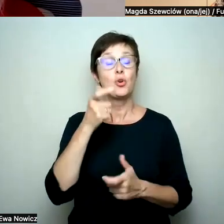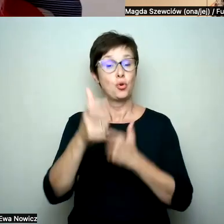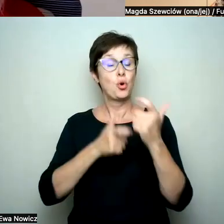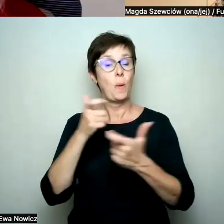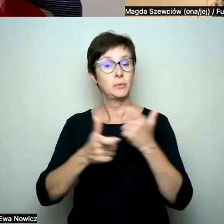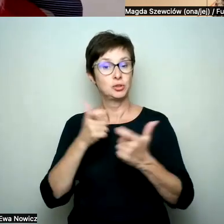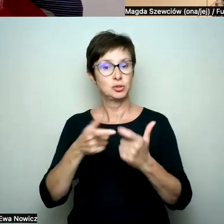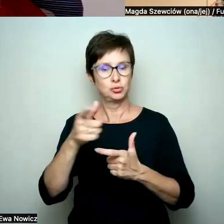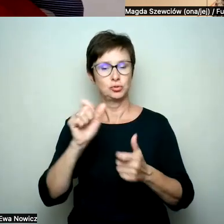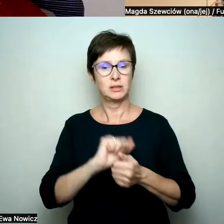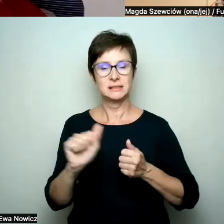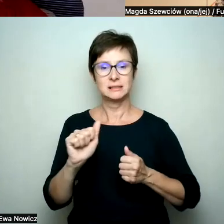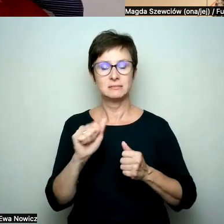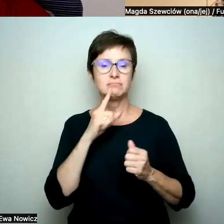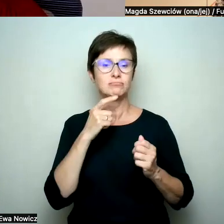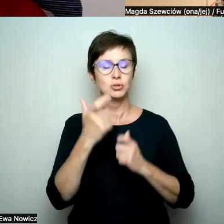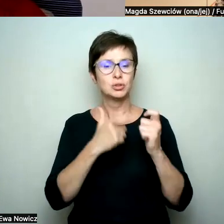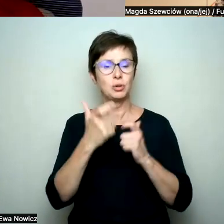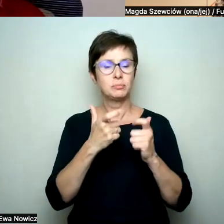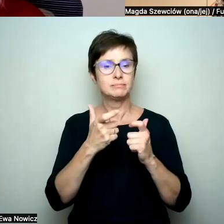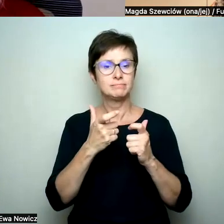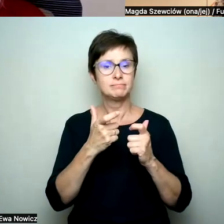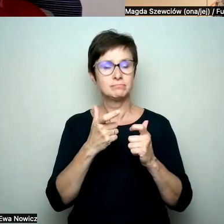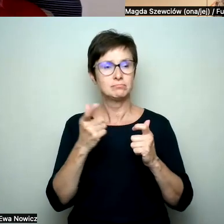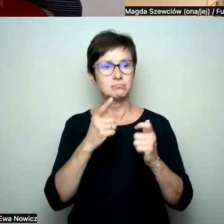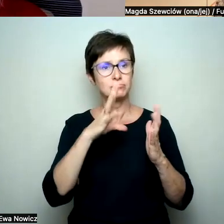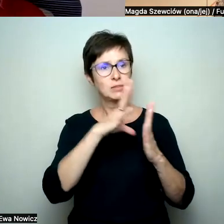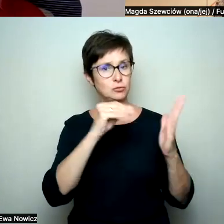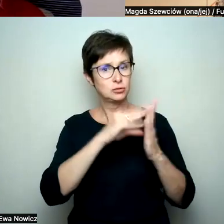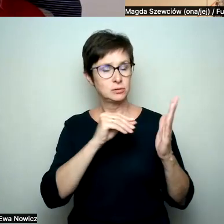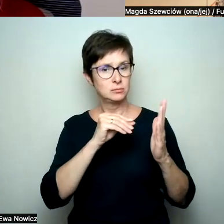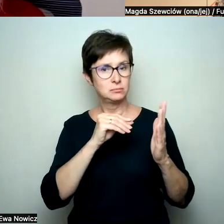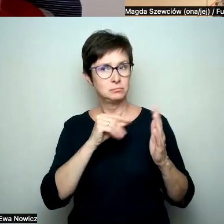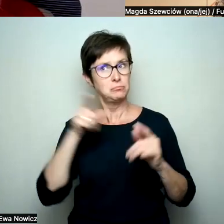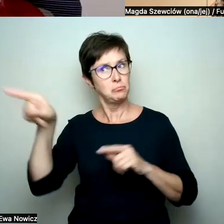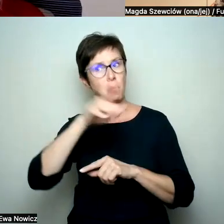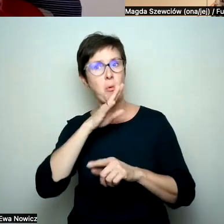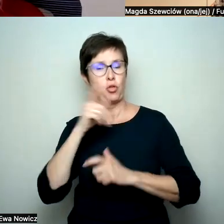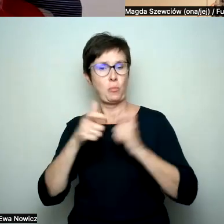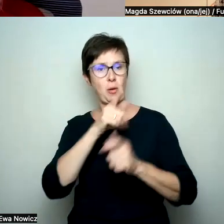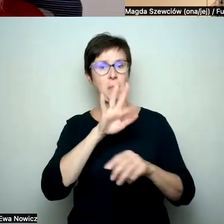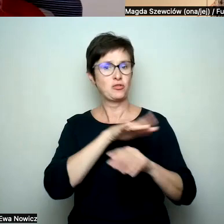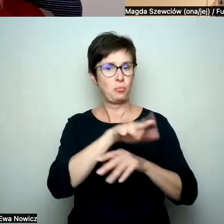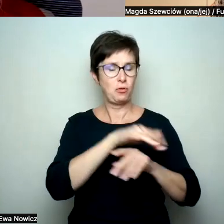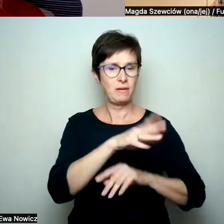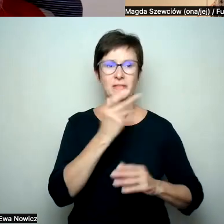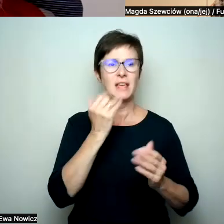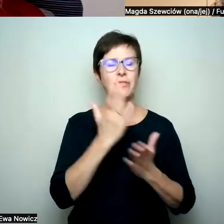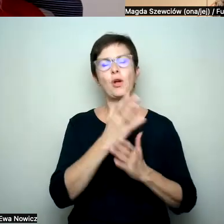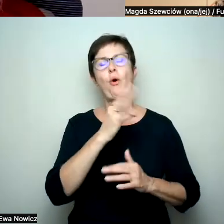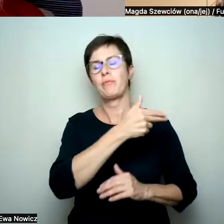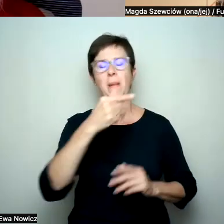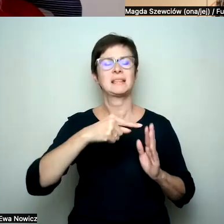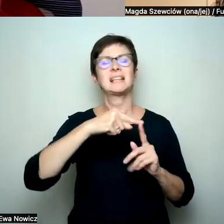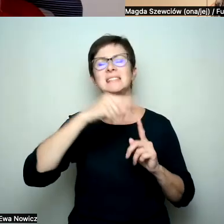modelowaniem dla innych osób, które mają taki wpływ jak ty. I nie tylko w kontekście starystyki. Bo